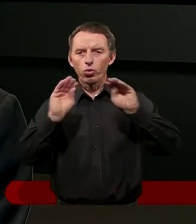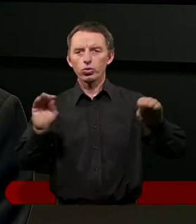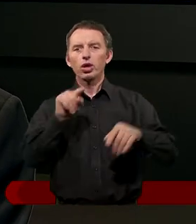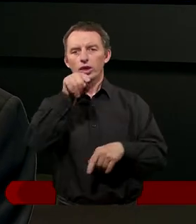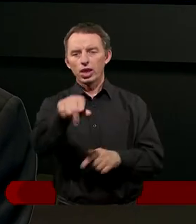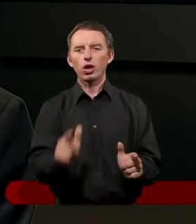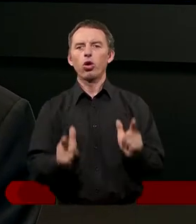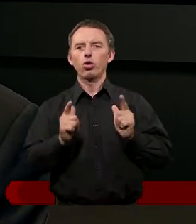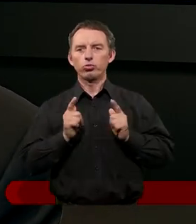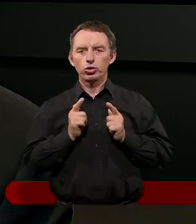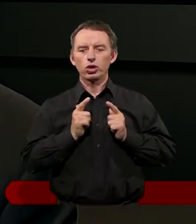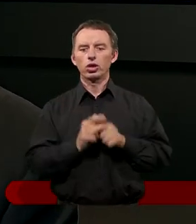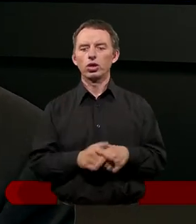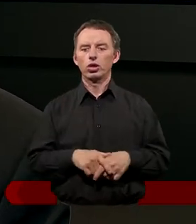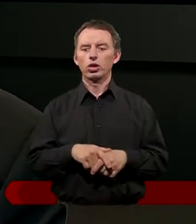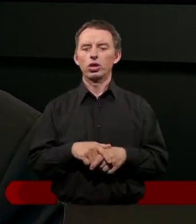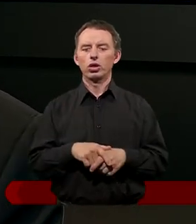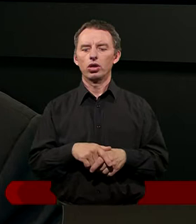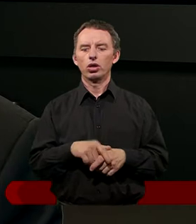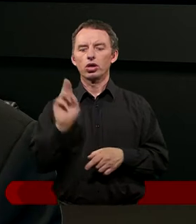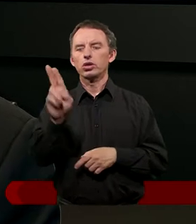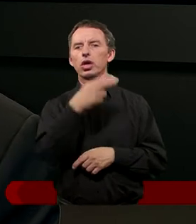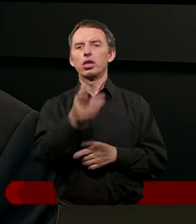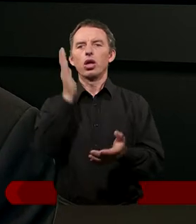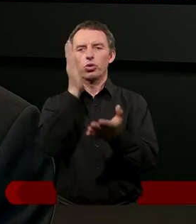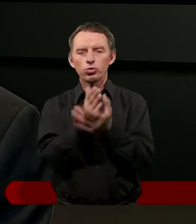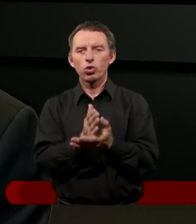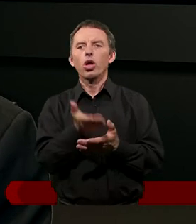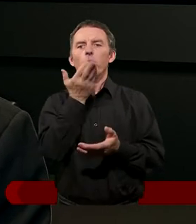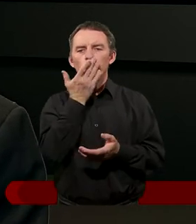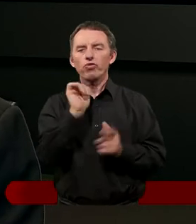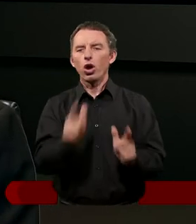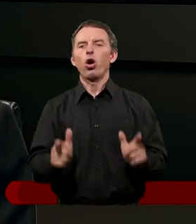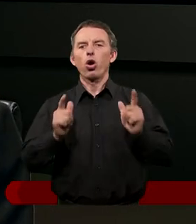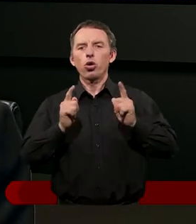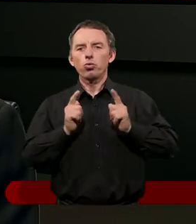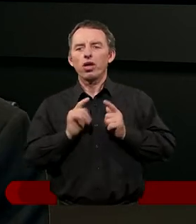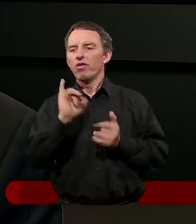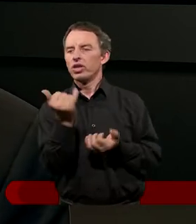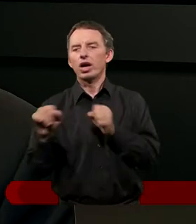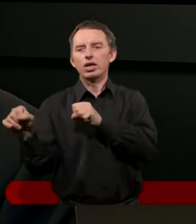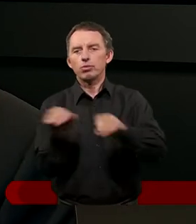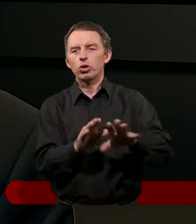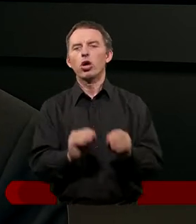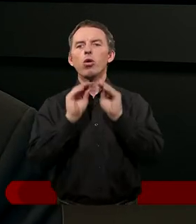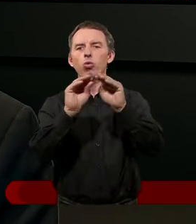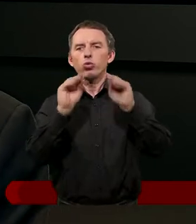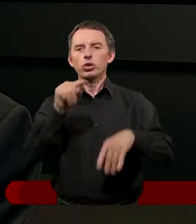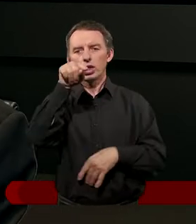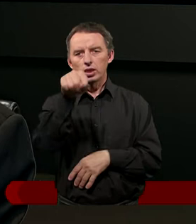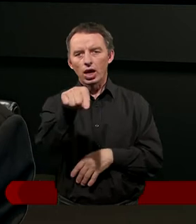odpoczynku. Co Jezus mówi na temat odpoczynku? W jaki sposób uczy tego